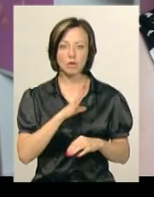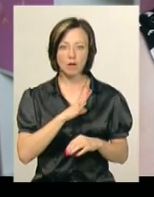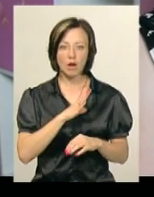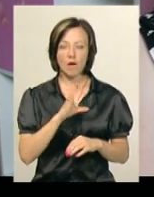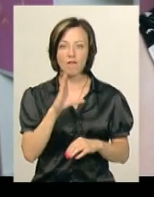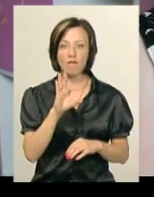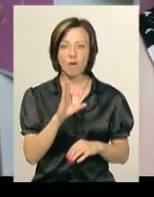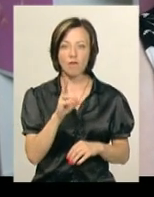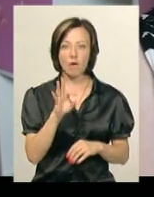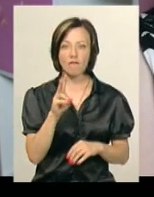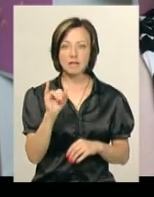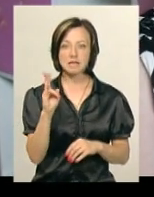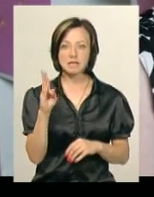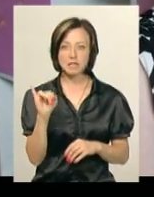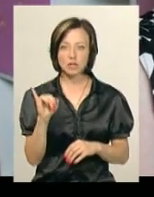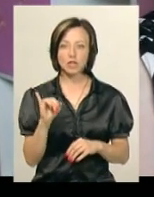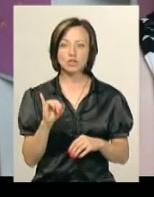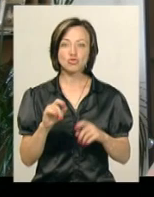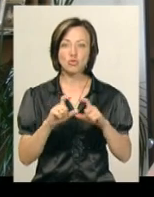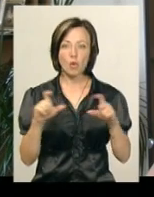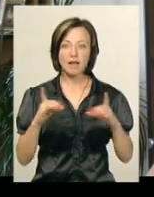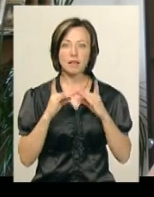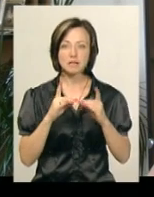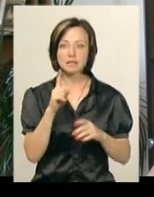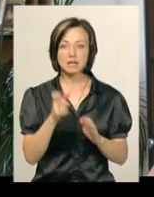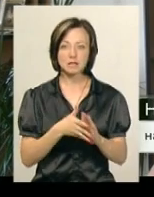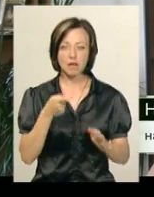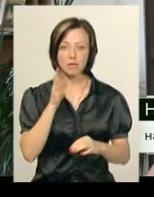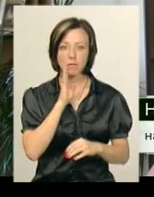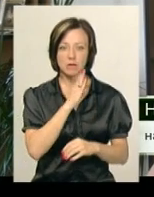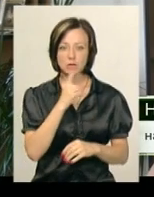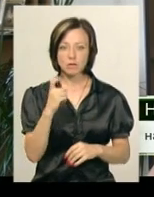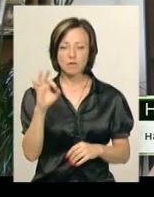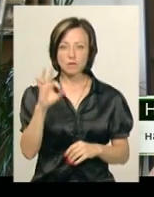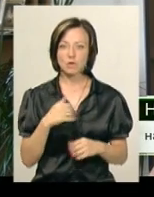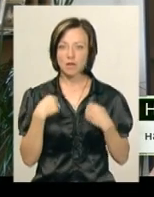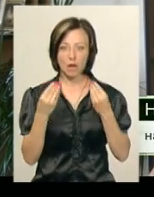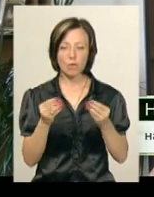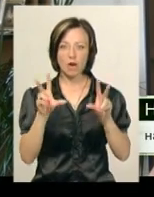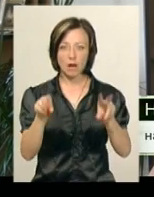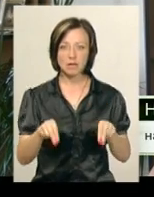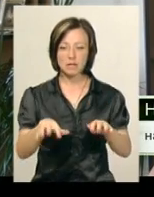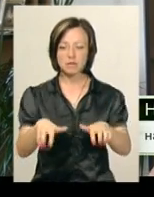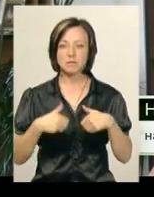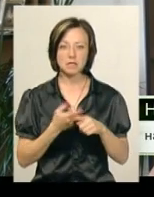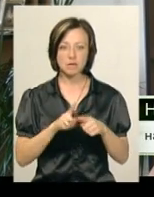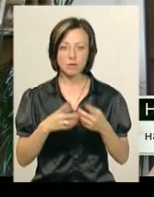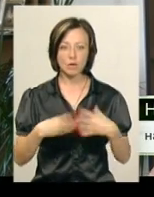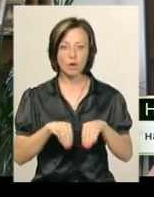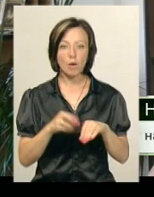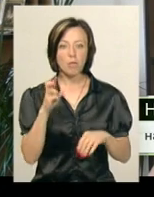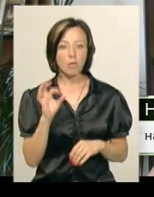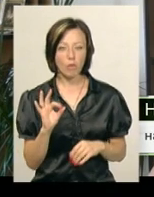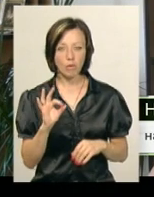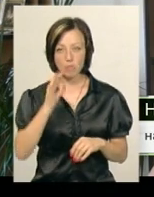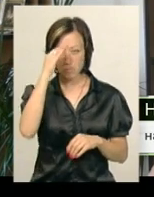Волковнецькій школі-інтернаті за заявою матері». «Практично на 100%, я даю гарантію, вони будуть вилучені з цієї родини, оскільки